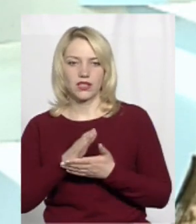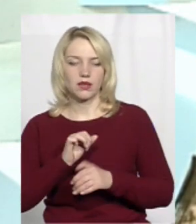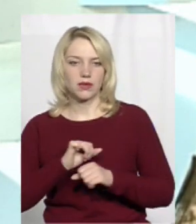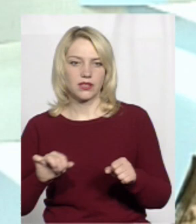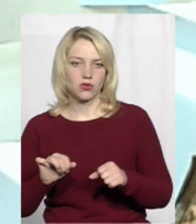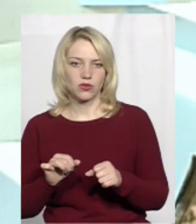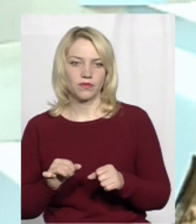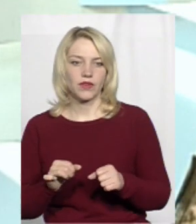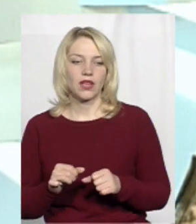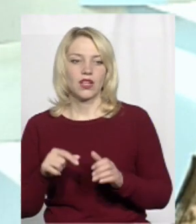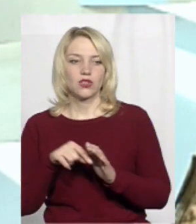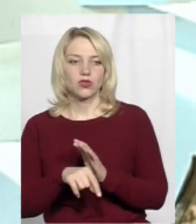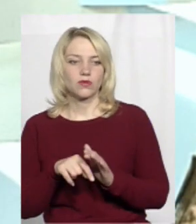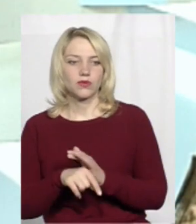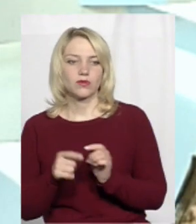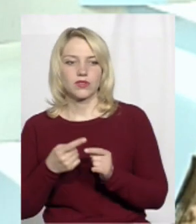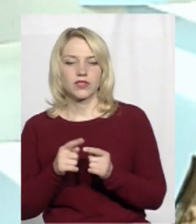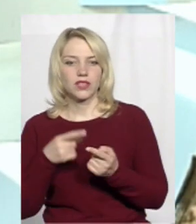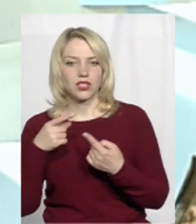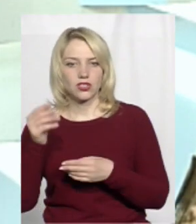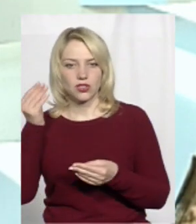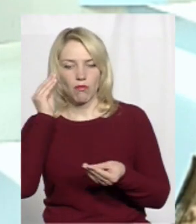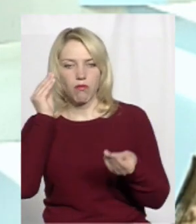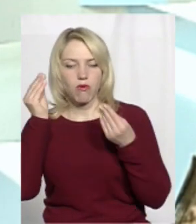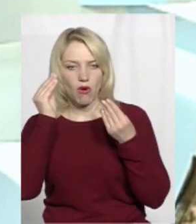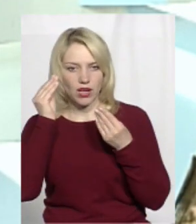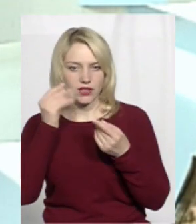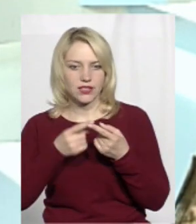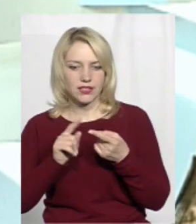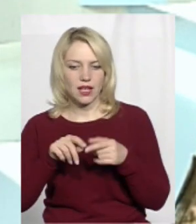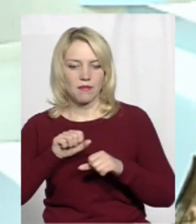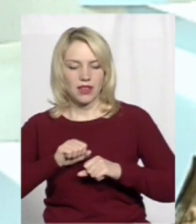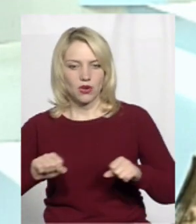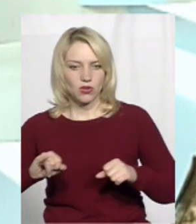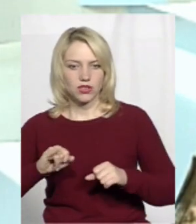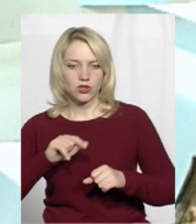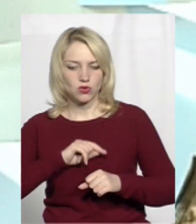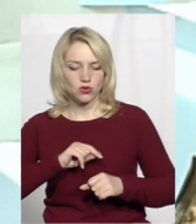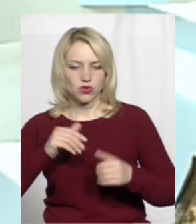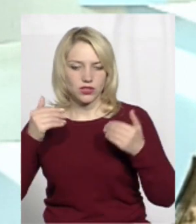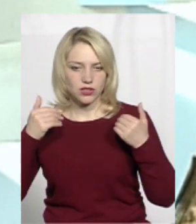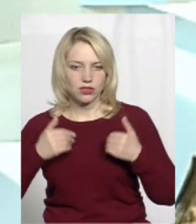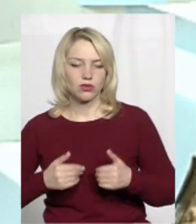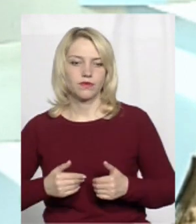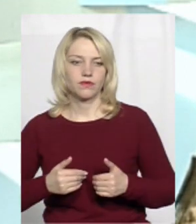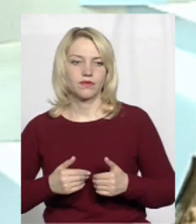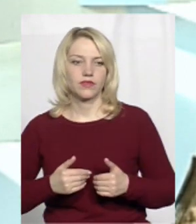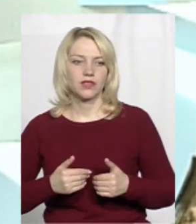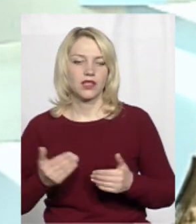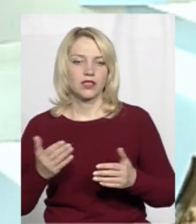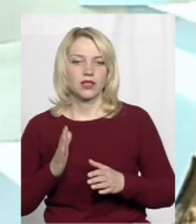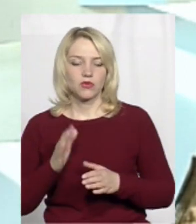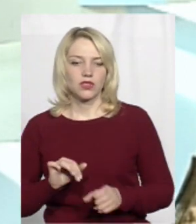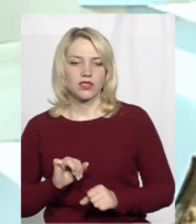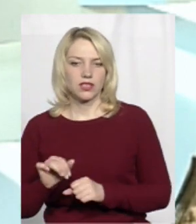патріотом. Тобто, з зовсім іншими поглядами. Це патріот і це душою і тілом, який стане